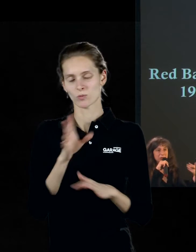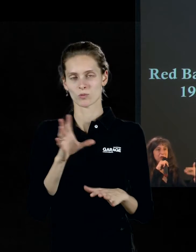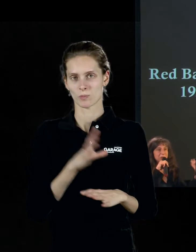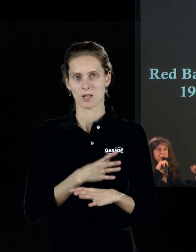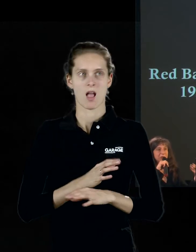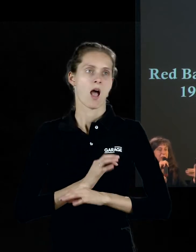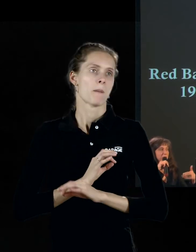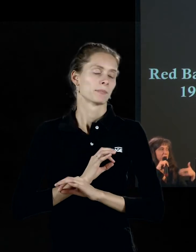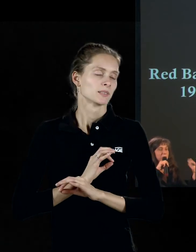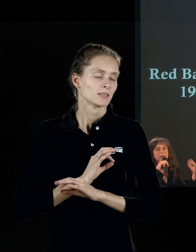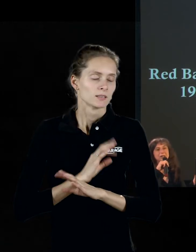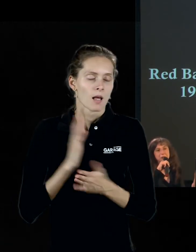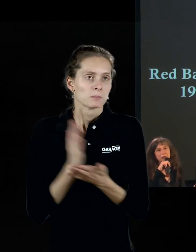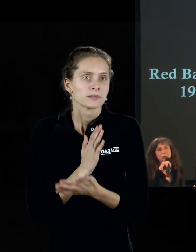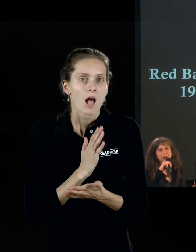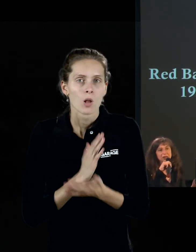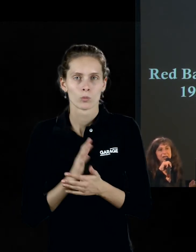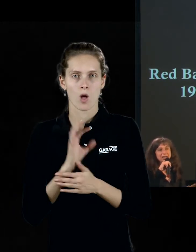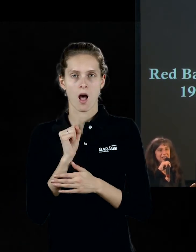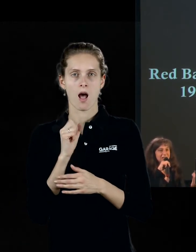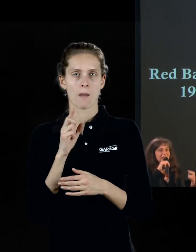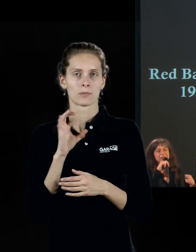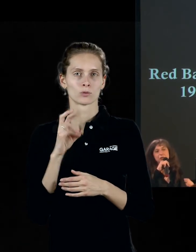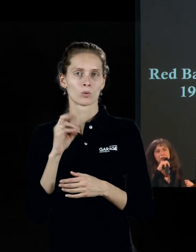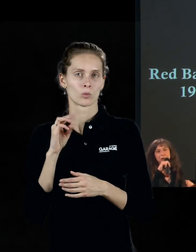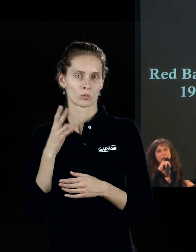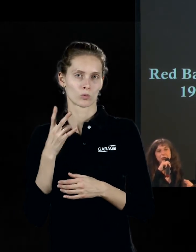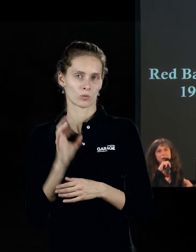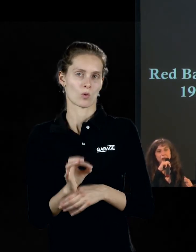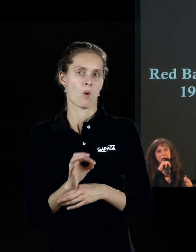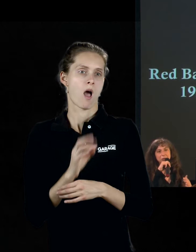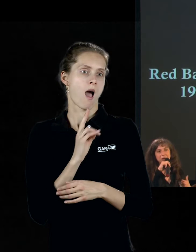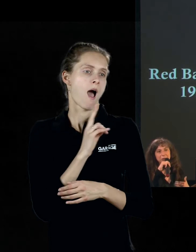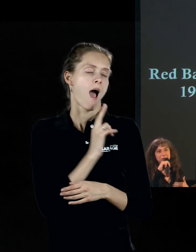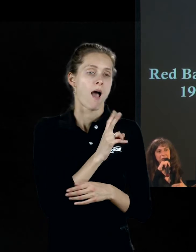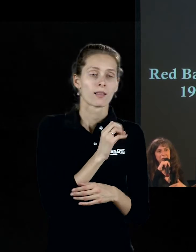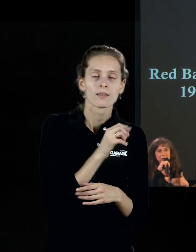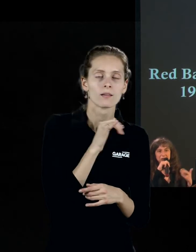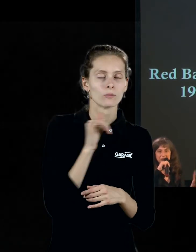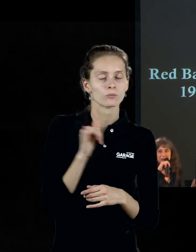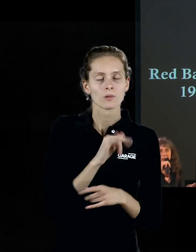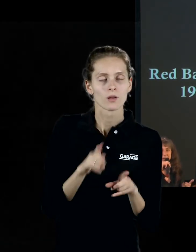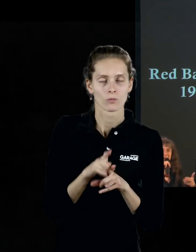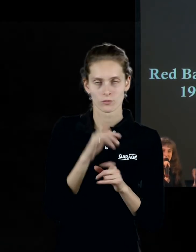важно показать абсолютное. Для клея никакого абсолютного не может быть, поэтому